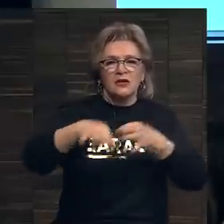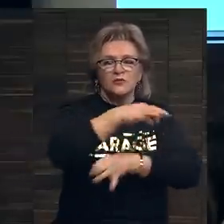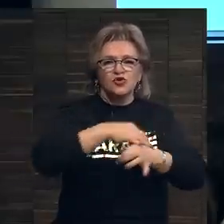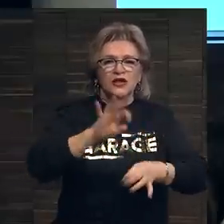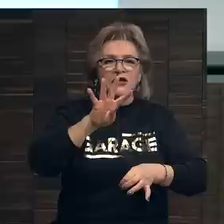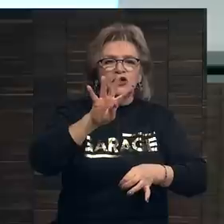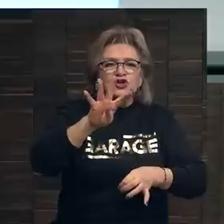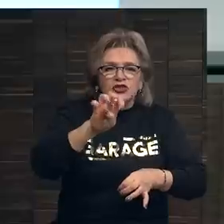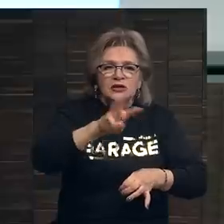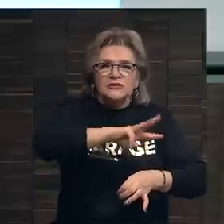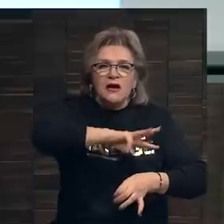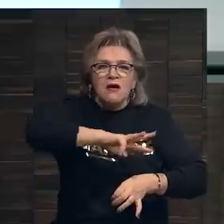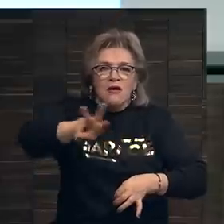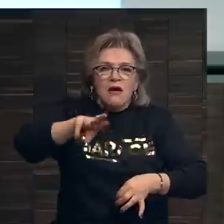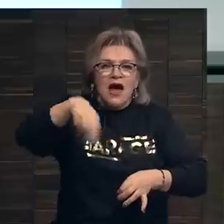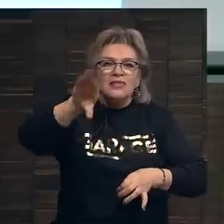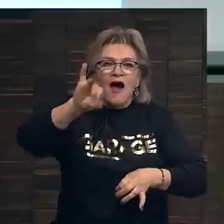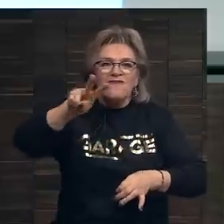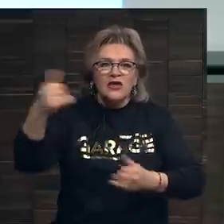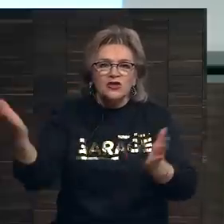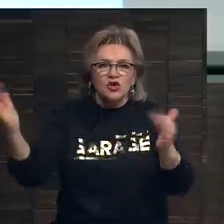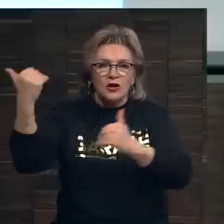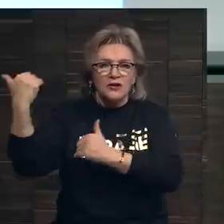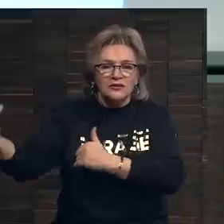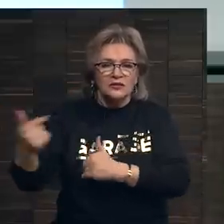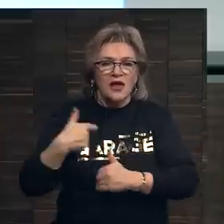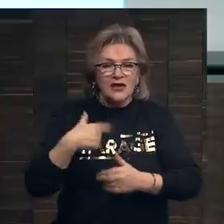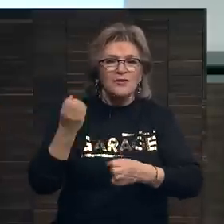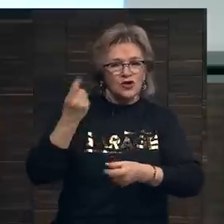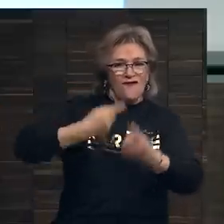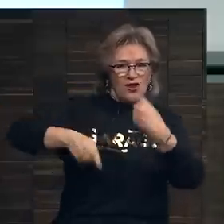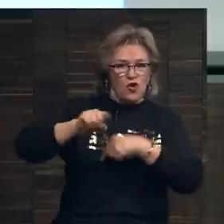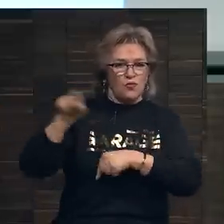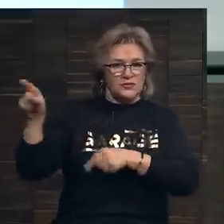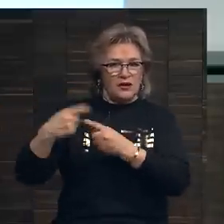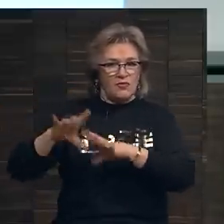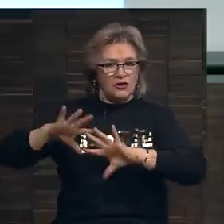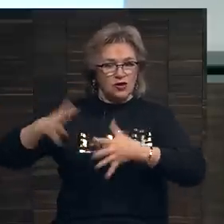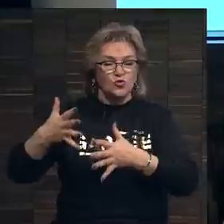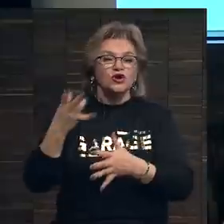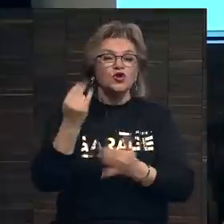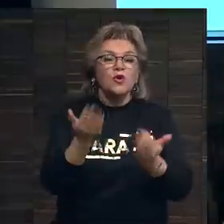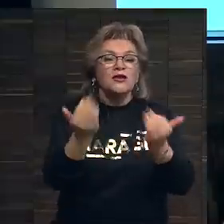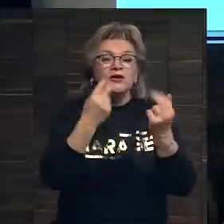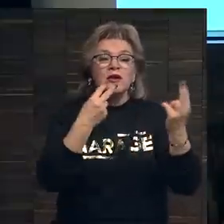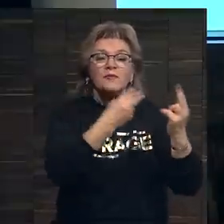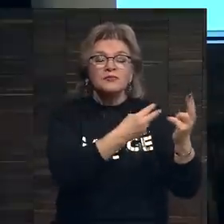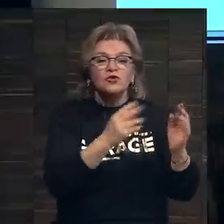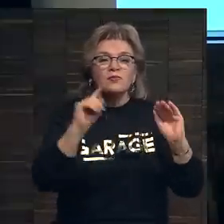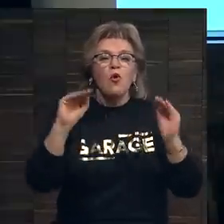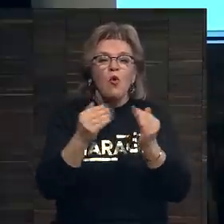400 лишних миллионов за картину «Довинчи». И мы еще вернемся к именно этому случаю, но давайте посмотрим